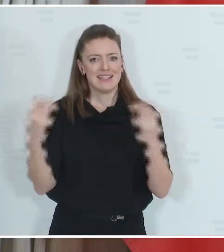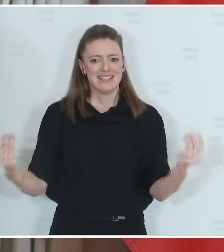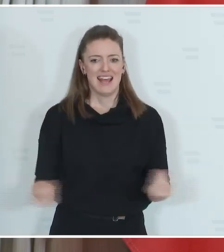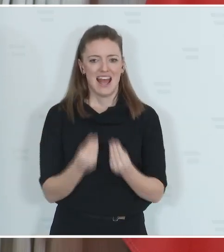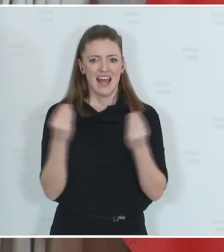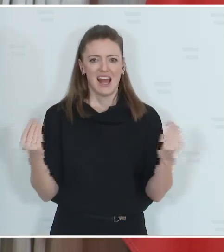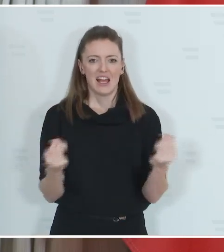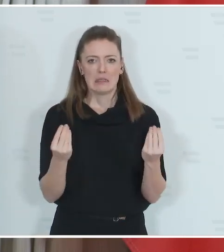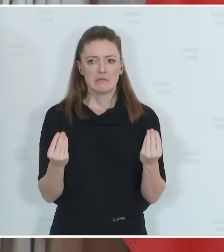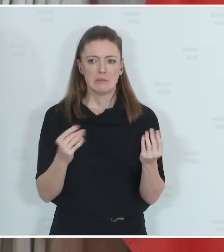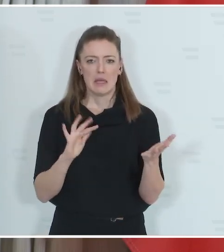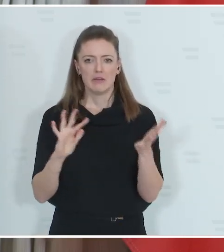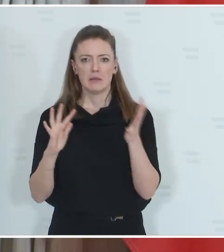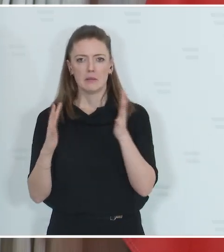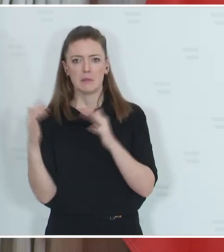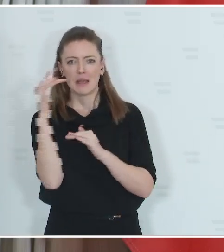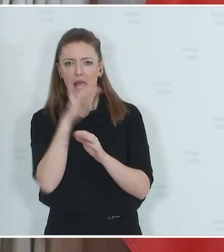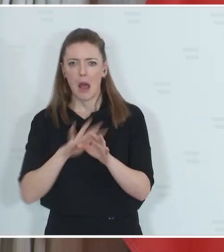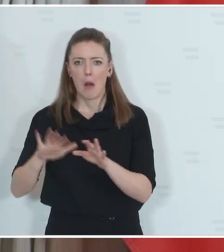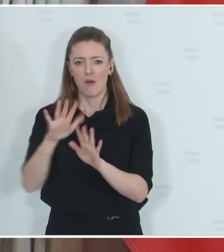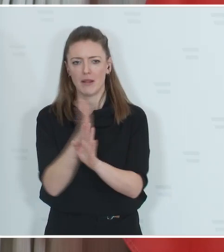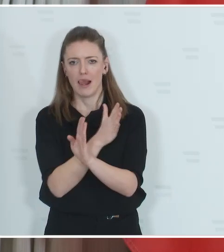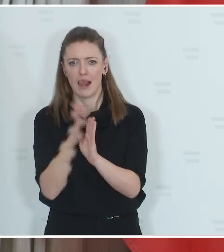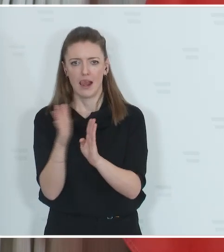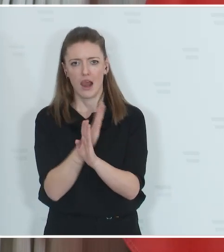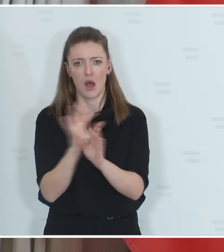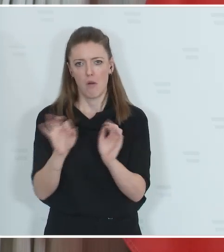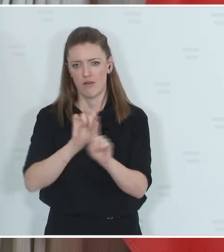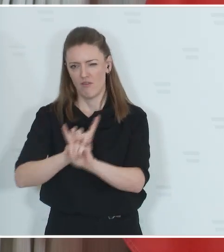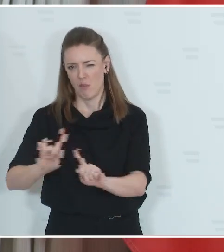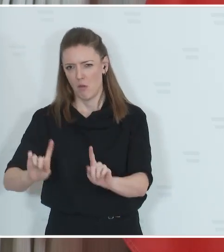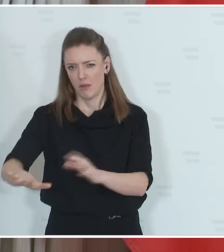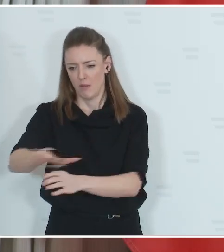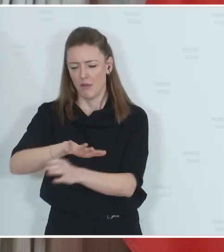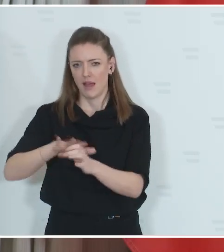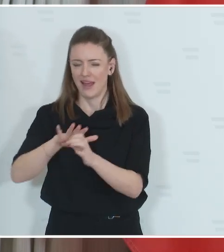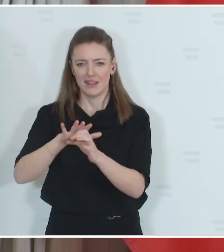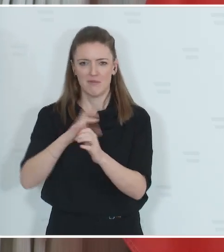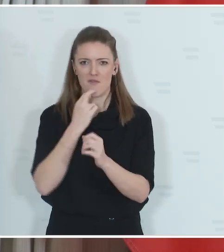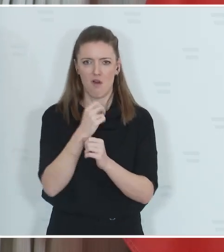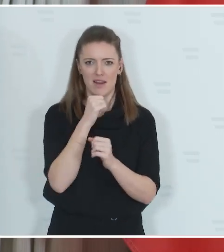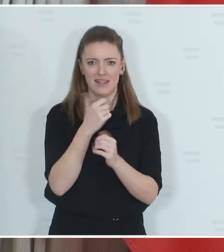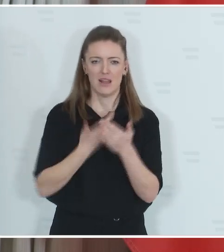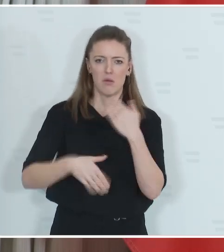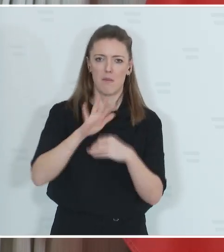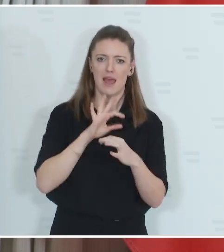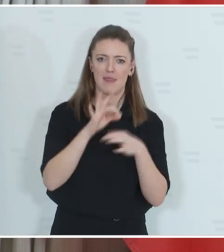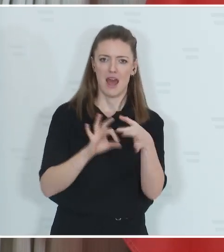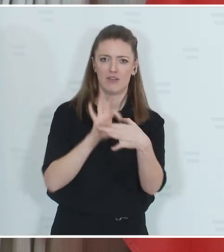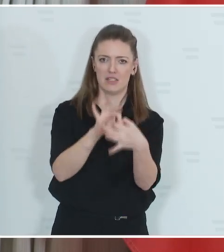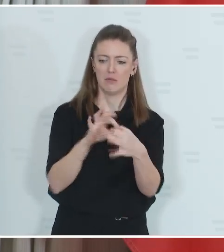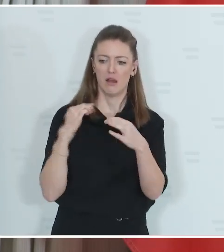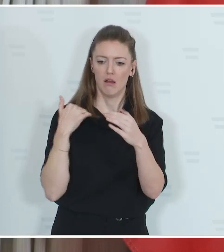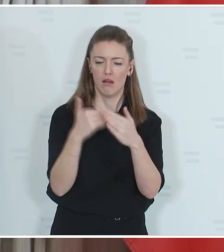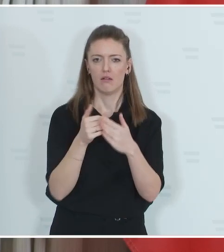illegale oder Grauzone abgedriftet werden. Wir wollen jetzt lieber nachvollziehbare strenge Auflagen verankern und das tun wir.